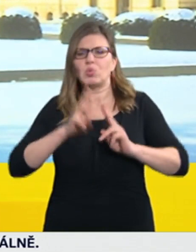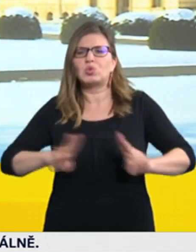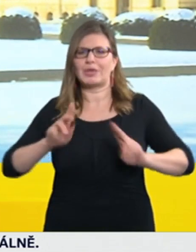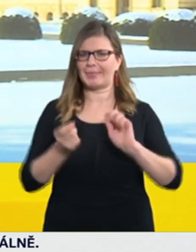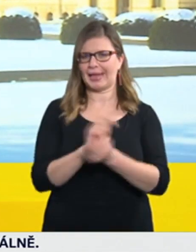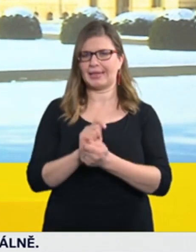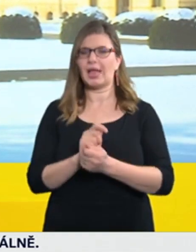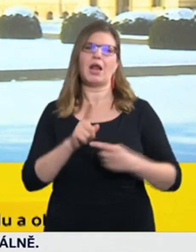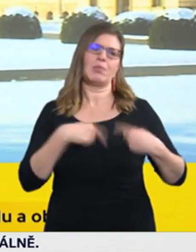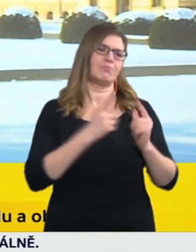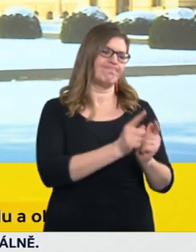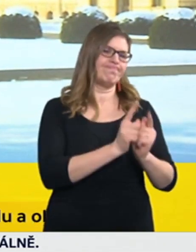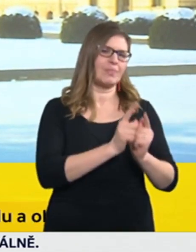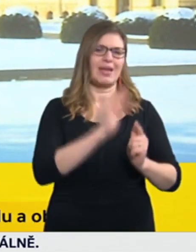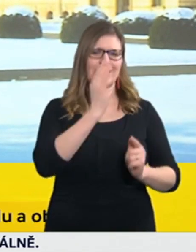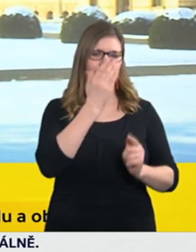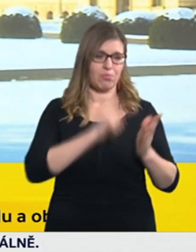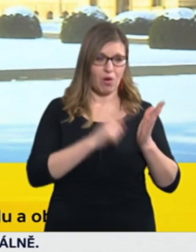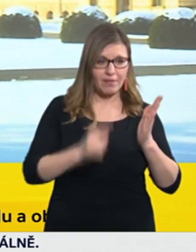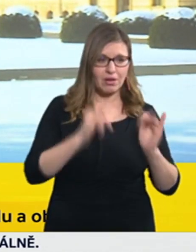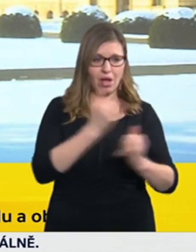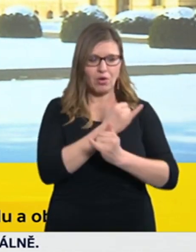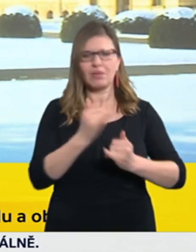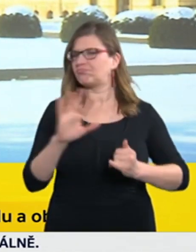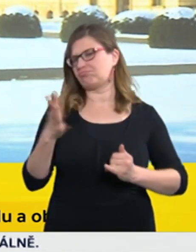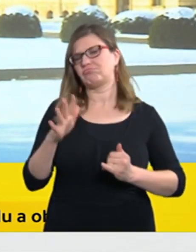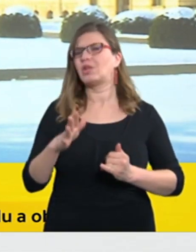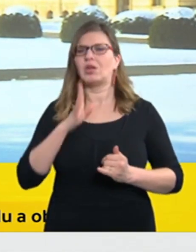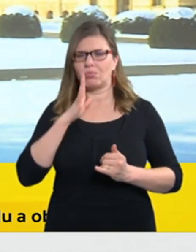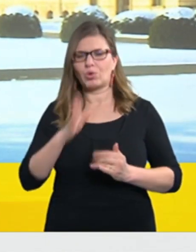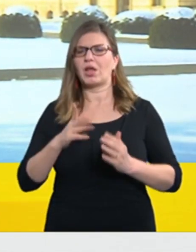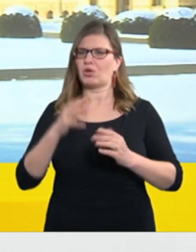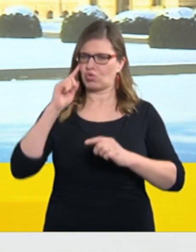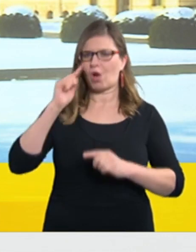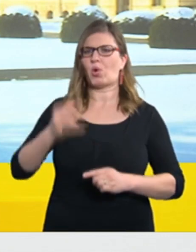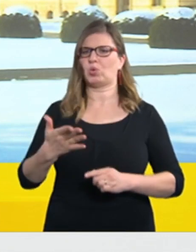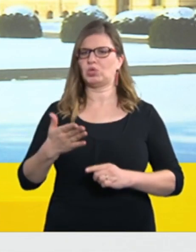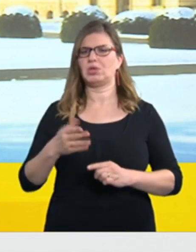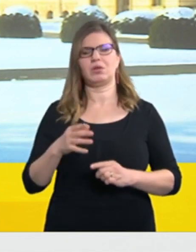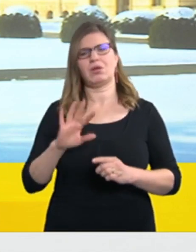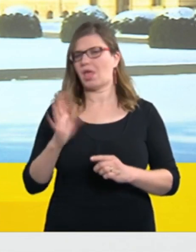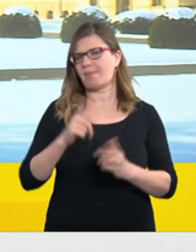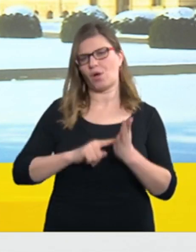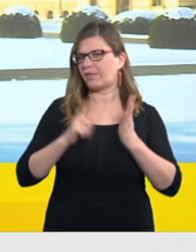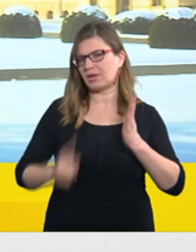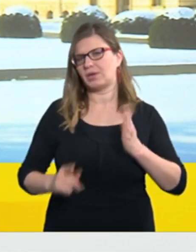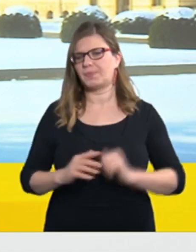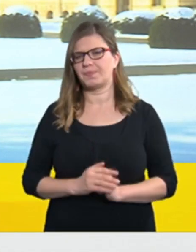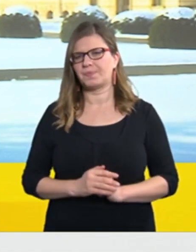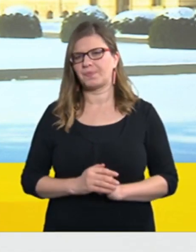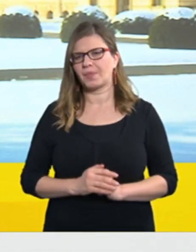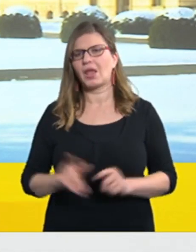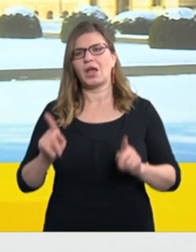doporučené, to je jedna věc a druhá věc, že se nebude stanovovat tzv. horní maximální